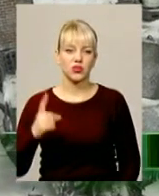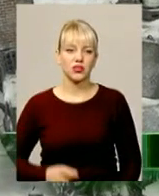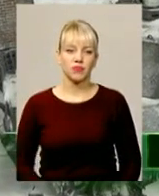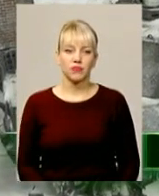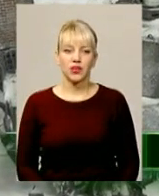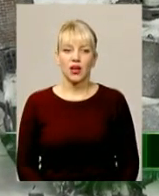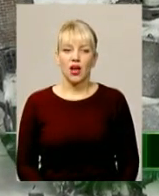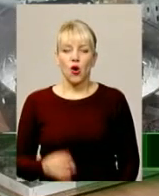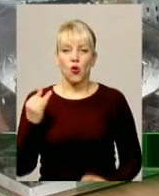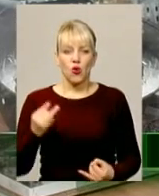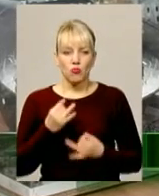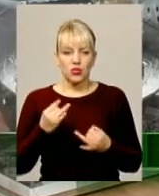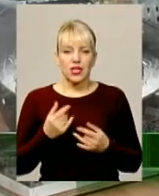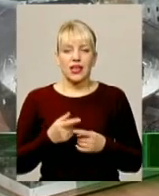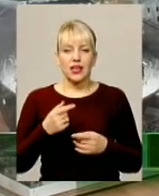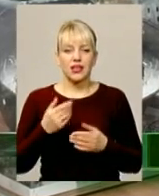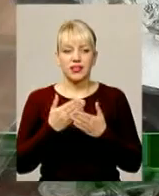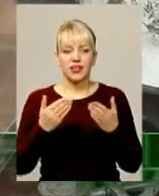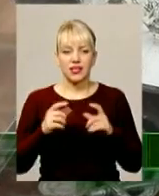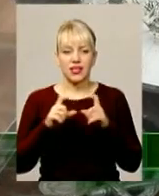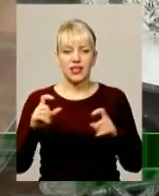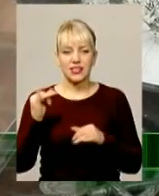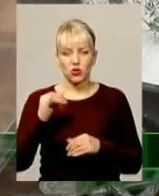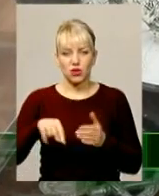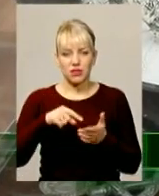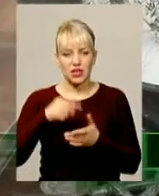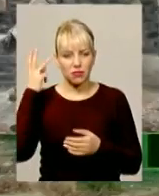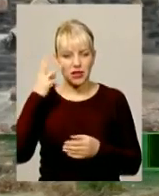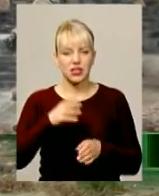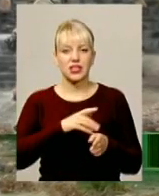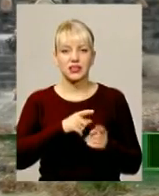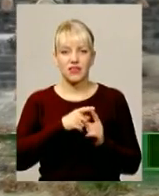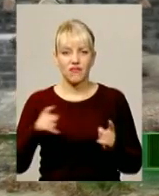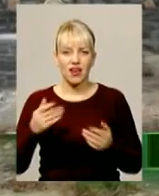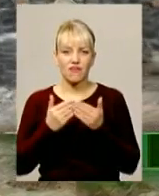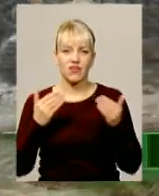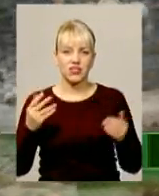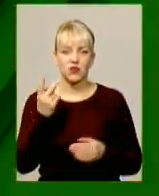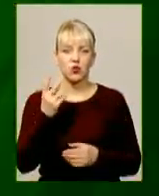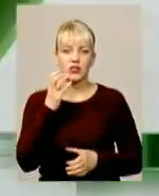У музеї історії міста Хмельницького триває виставка Геннадія Сови «Друга світова війна в мініатюрі».